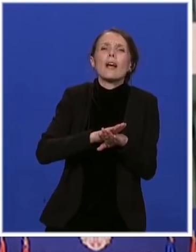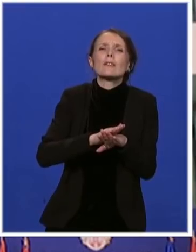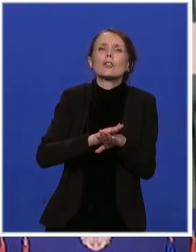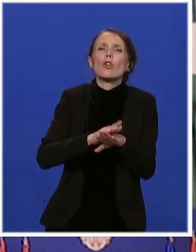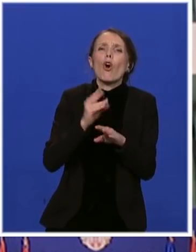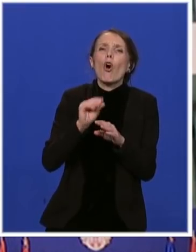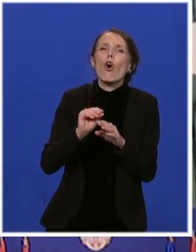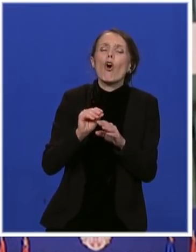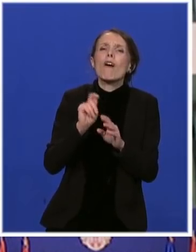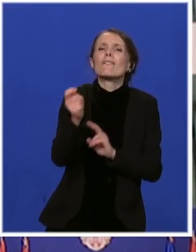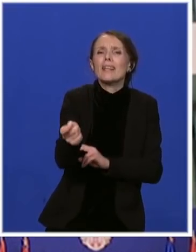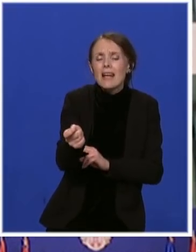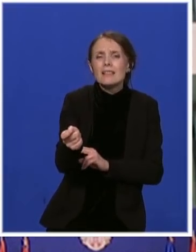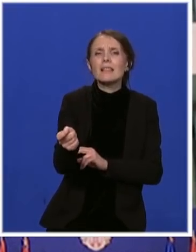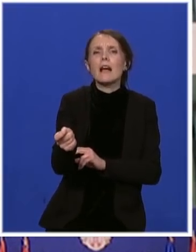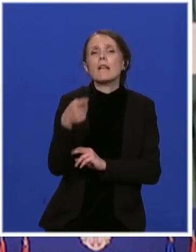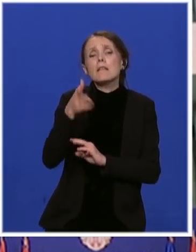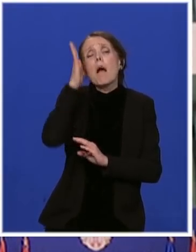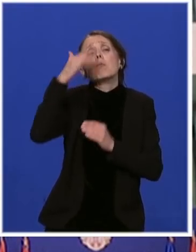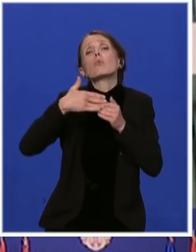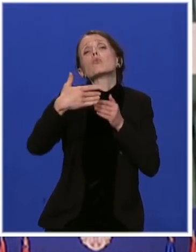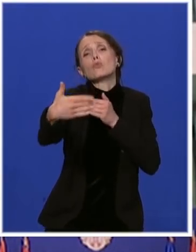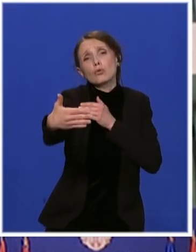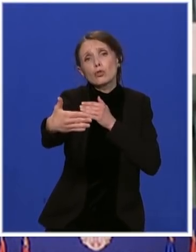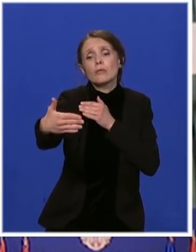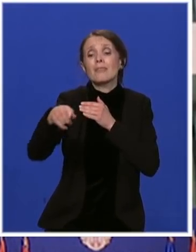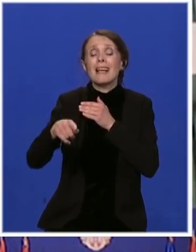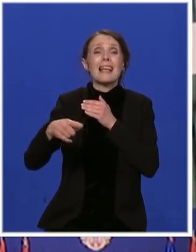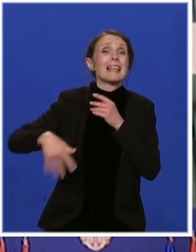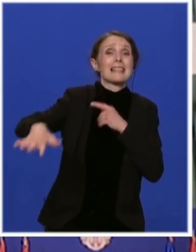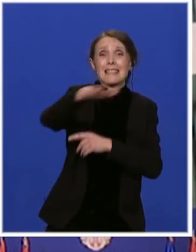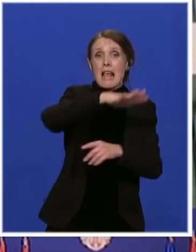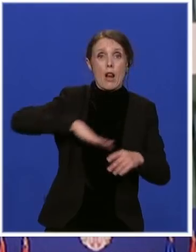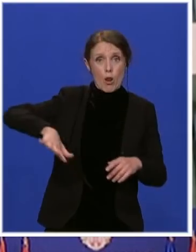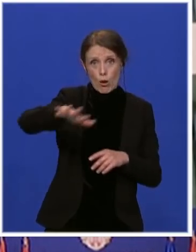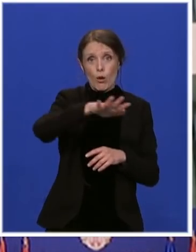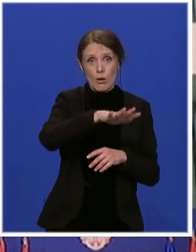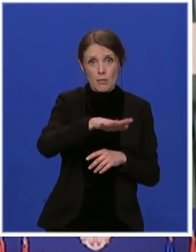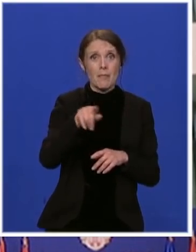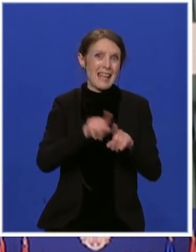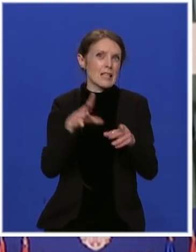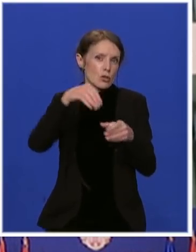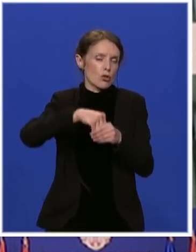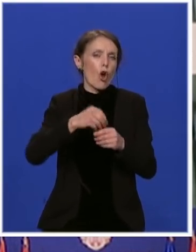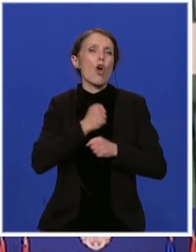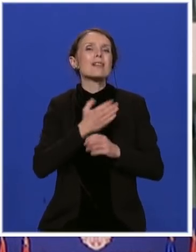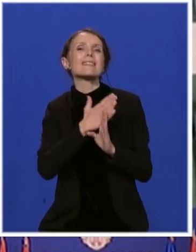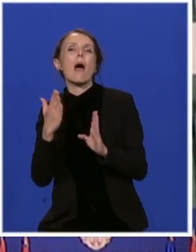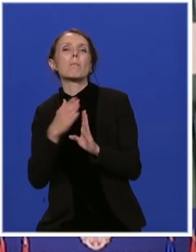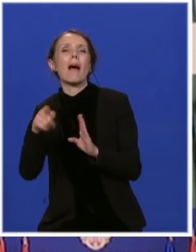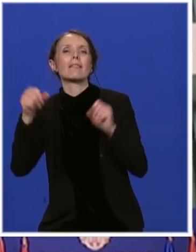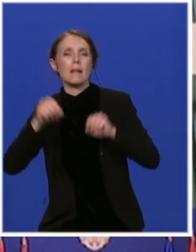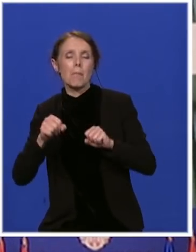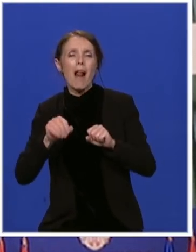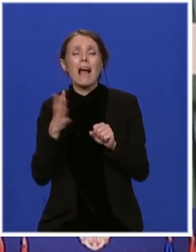namenjeno nekom budućem periodu u čitavom susedstvu koje obuhvata i Zapadni Balkan. Možda je